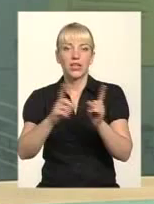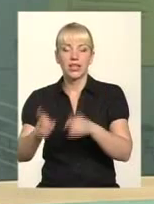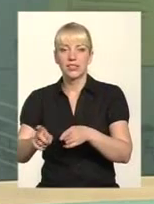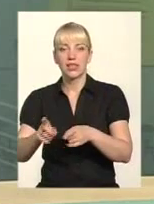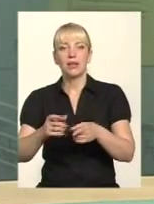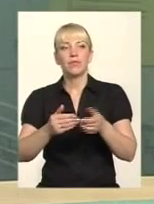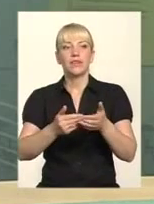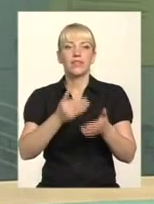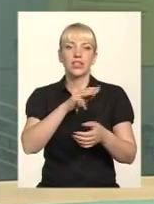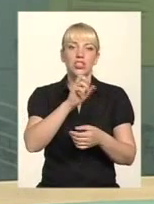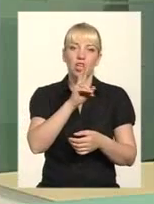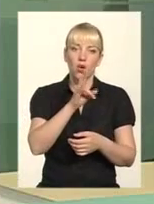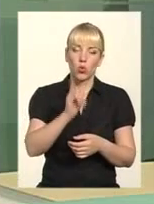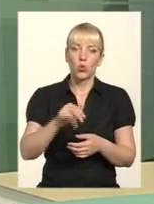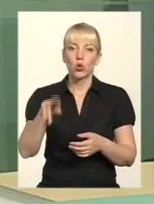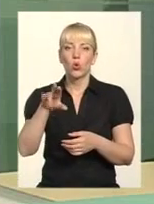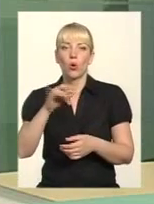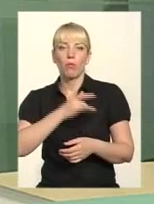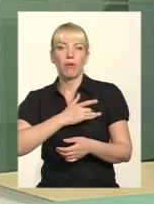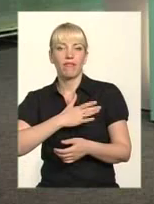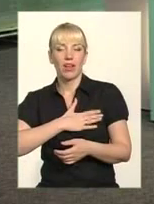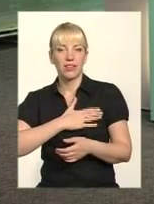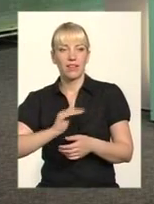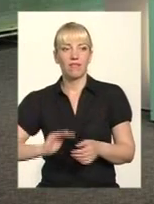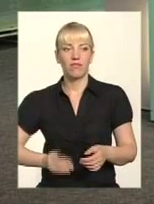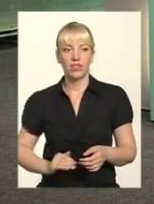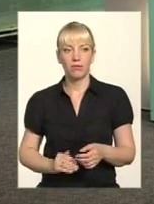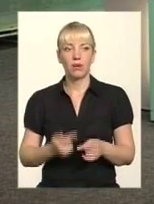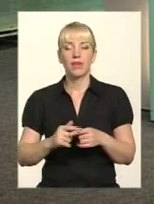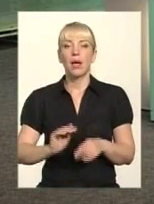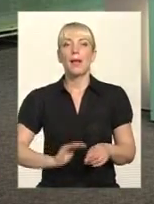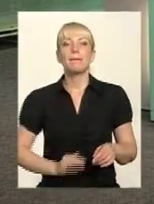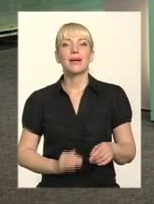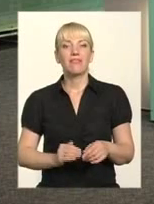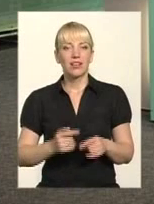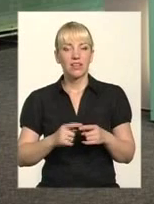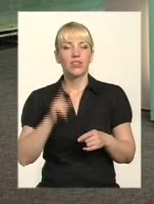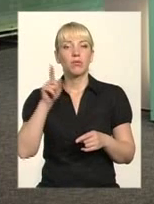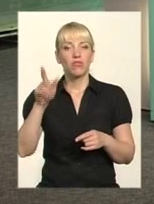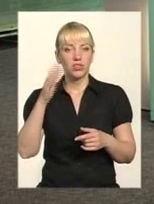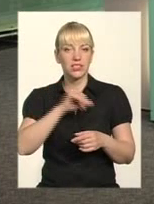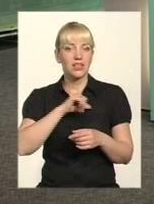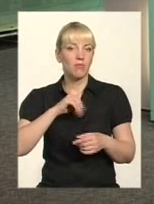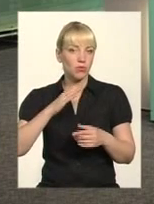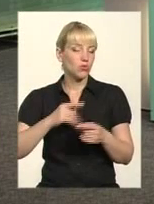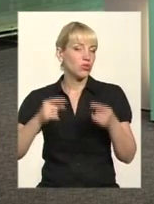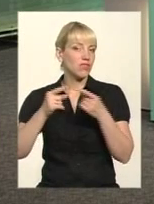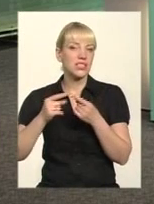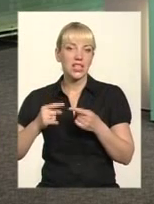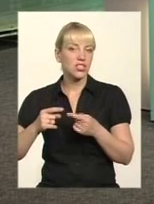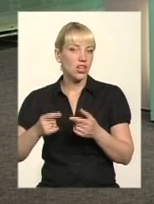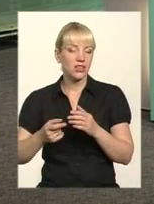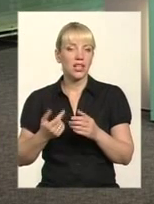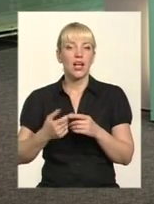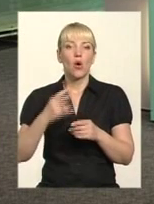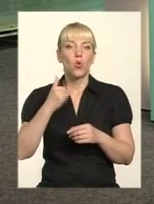від обслуговування ЖЕКу до приватної фірми? Якщо приватна фірма, то це вже вони будуть визначати ці внески. А так, загалом, в